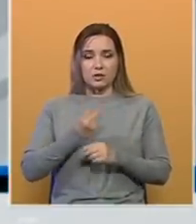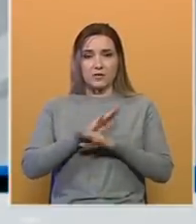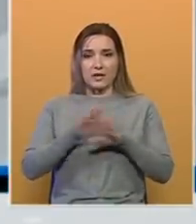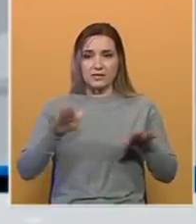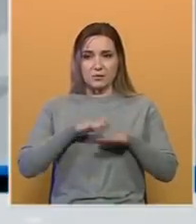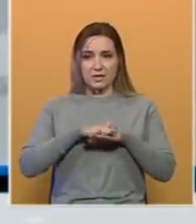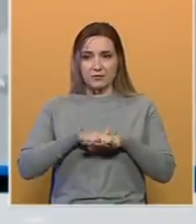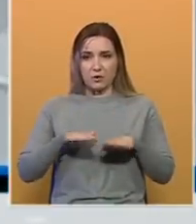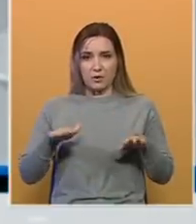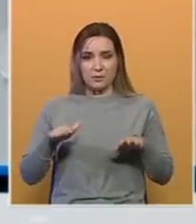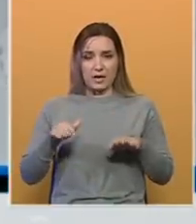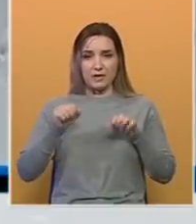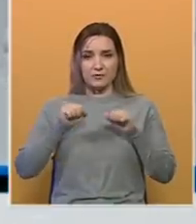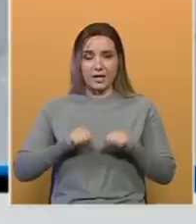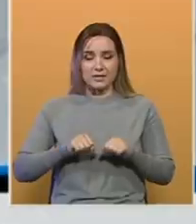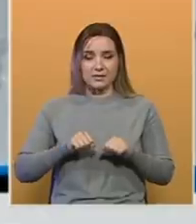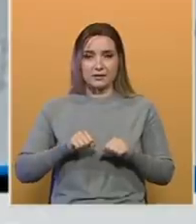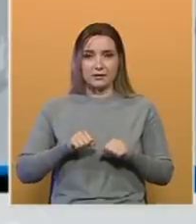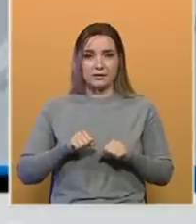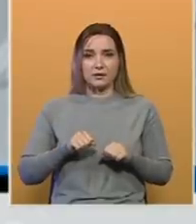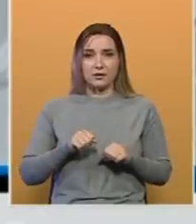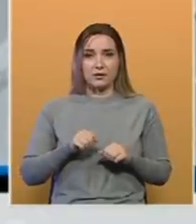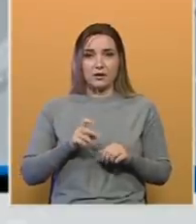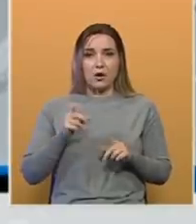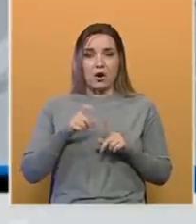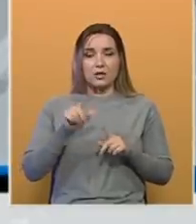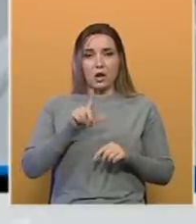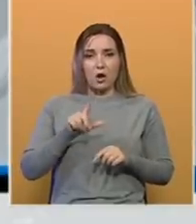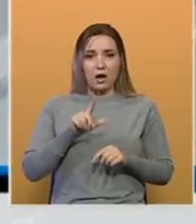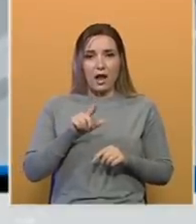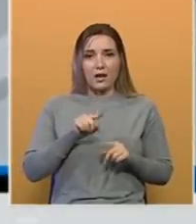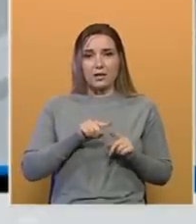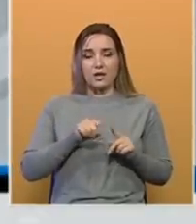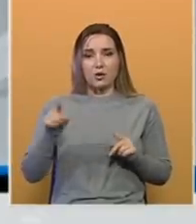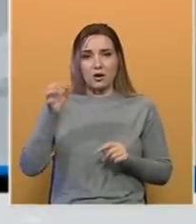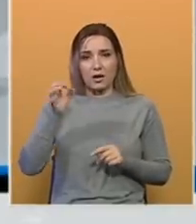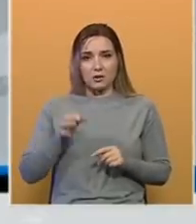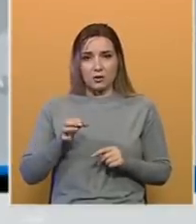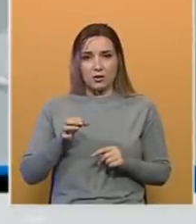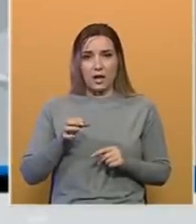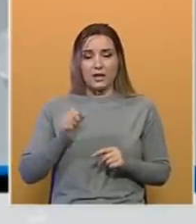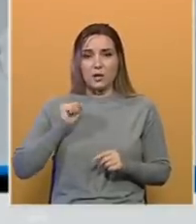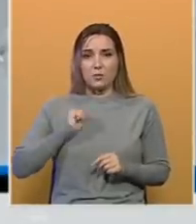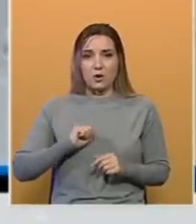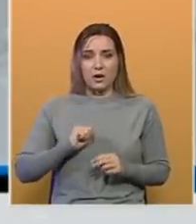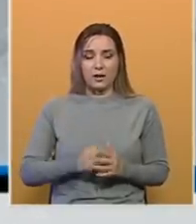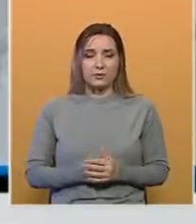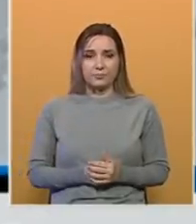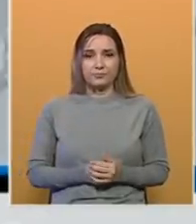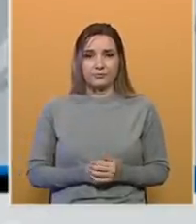nivovima vlasti, od lokalne pa kantonalne, morala